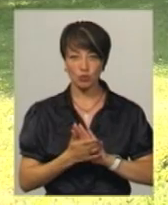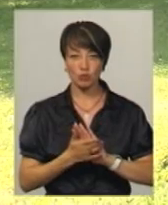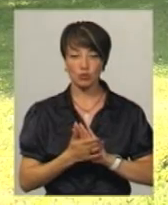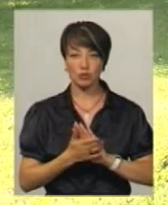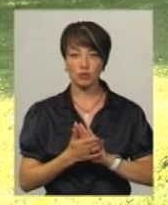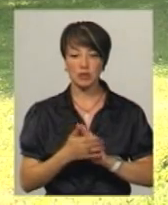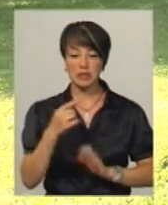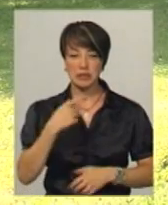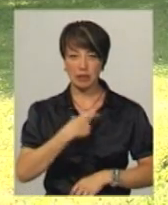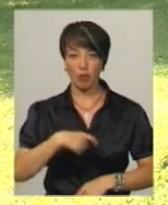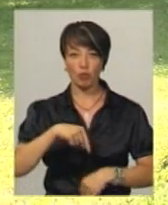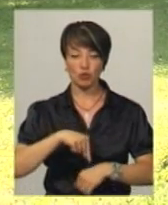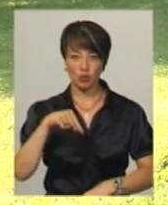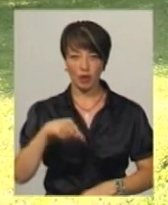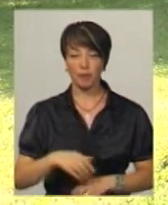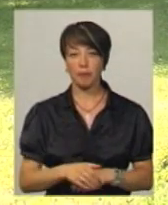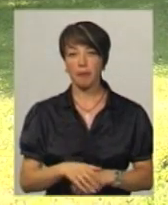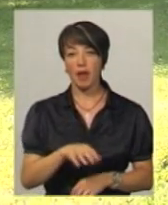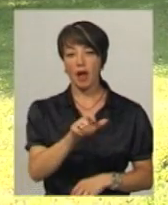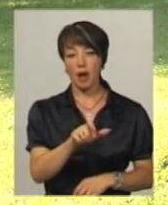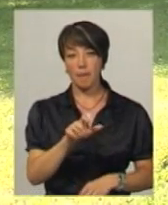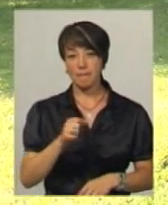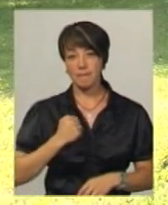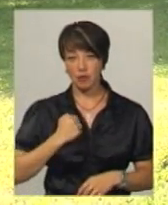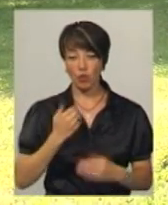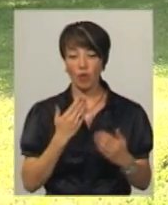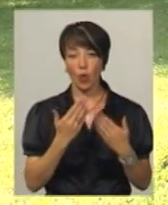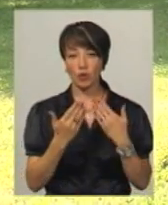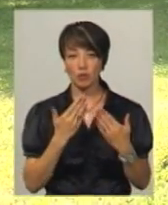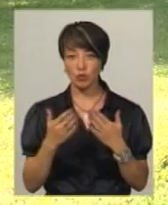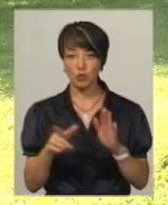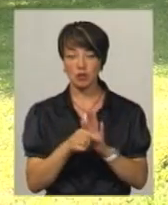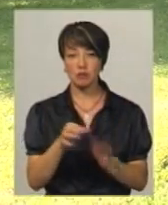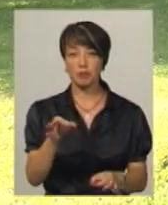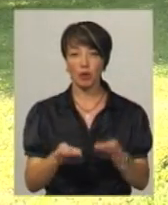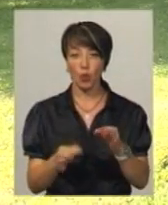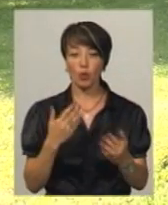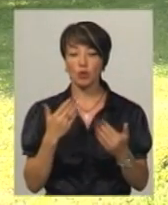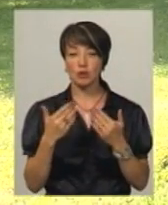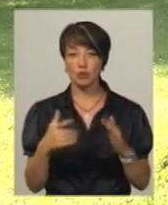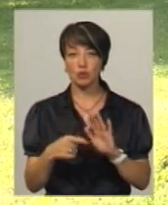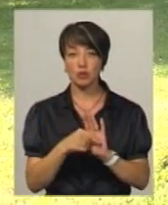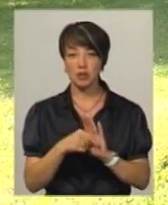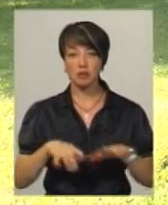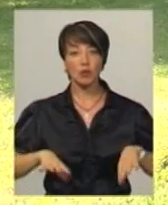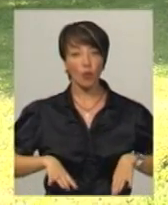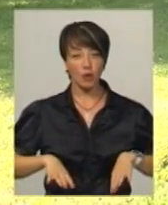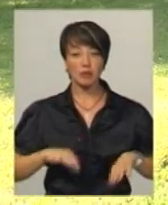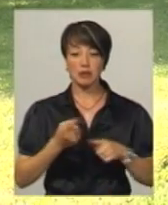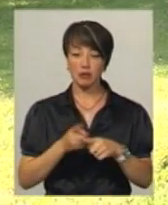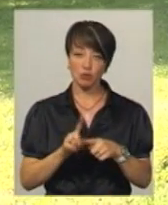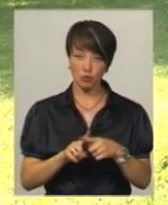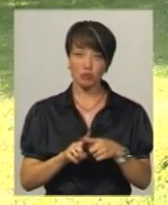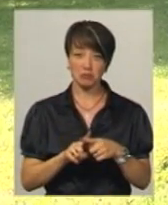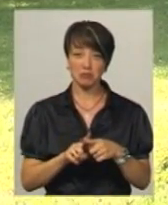їхнього самопочуття. Пацієнти контактують з природою, вони контактують з конями і на цьому